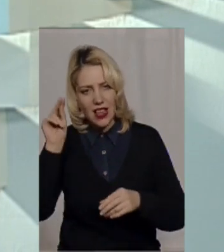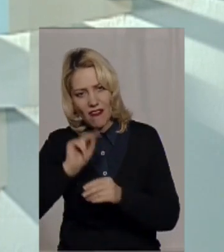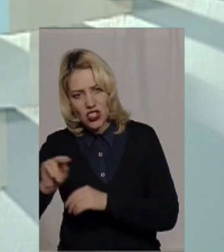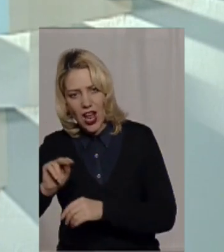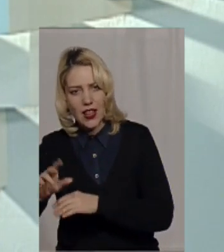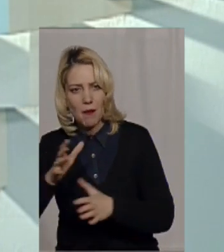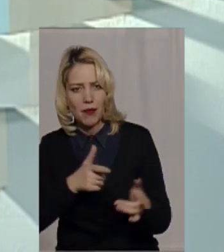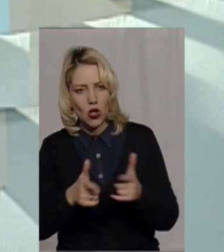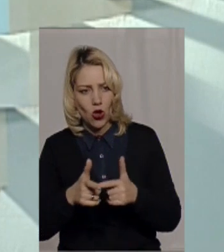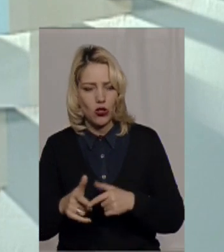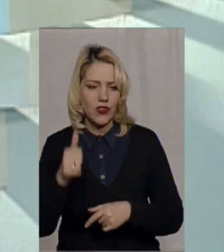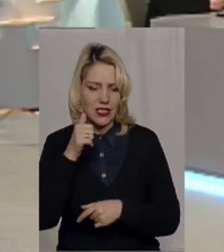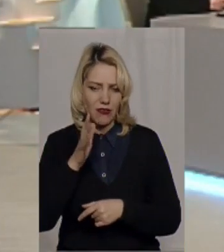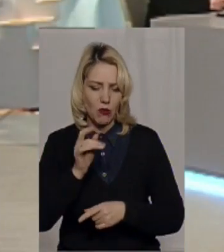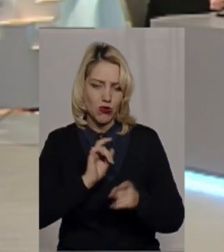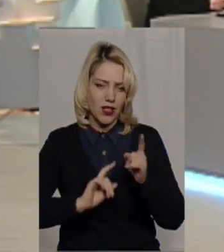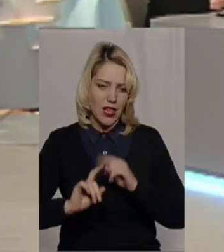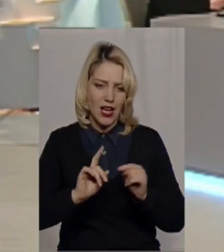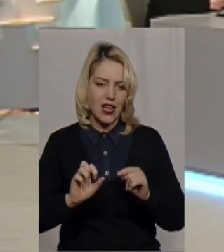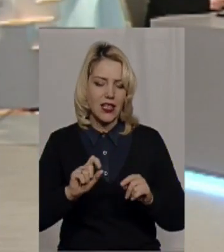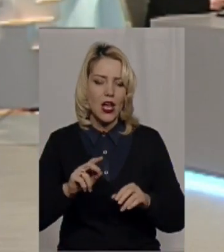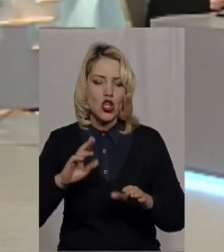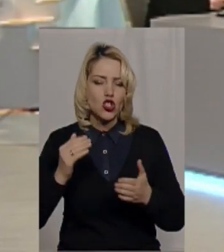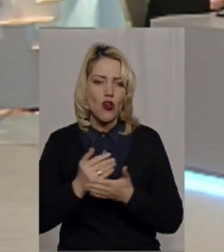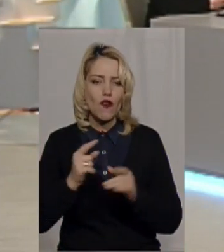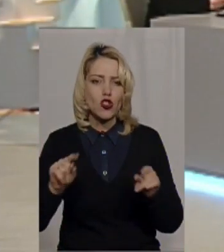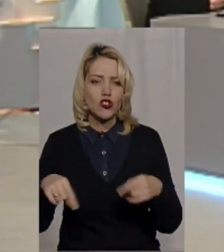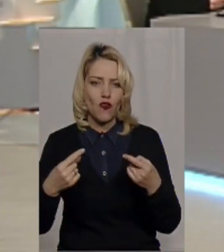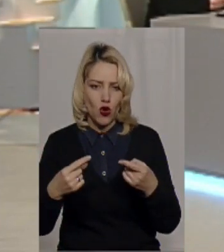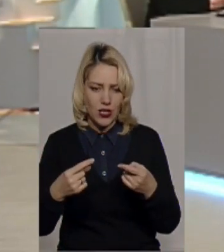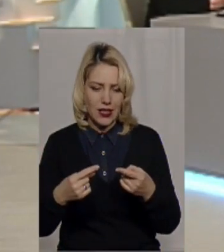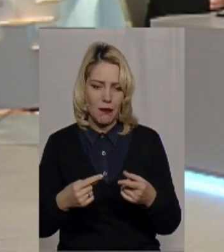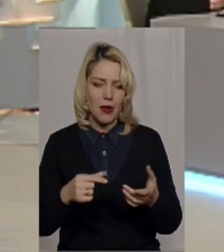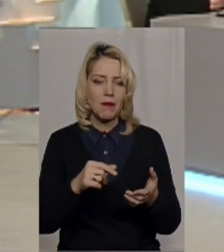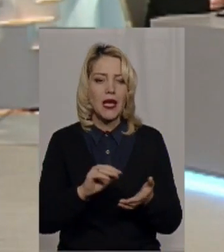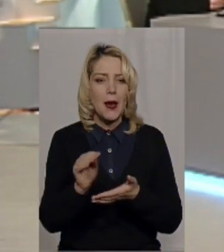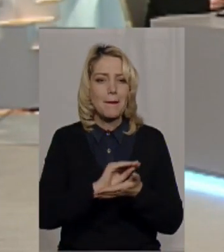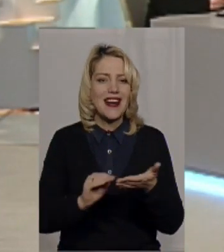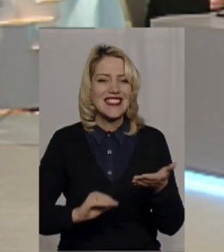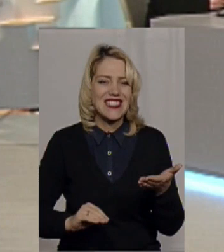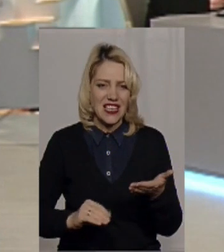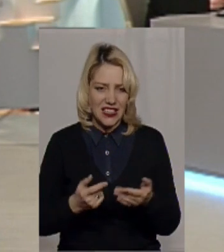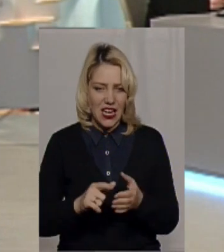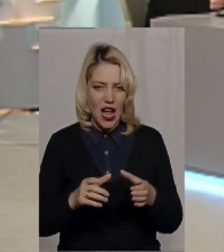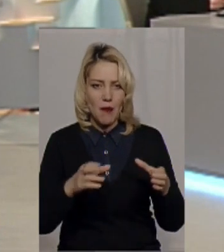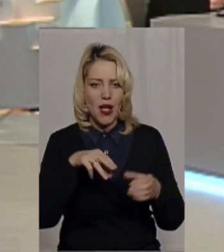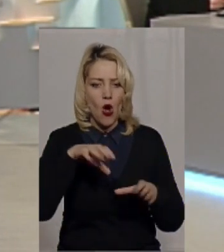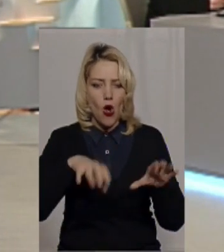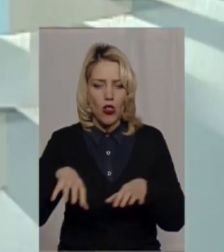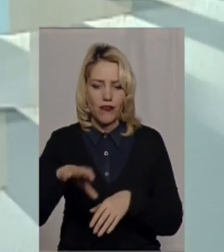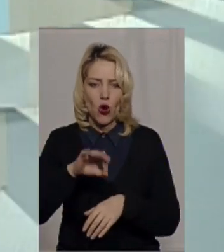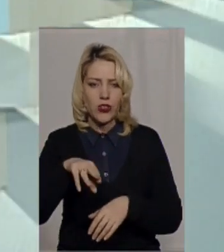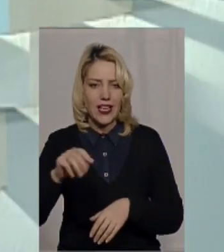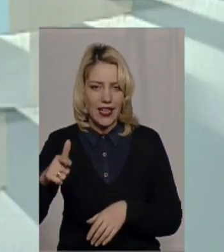Завтра в нас нарада з трьома новоствореними представниками ОТГ, головами, секретарями, заступниками, де ми будемо говорити перші сесії, бюджет і все